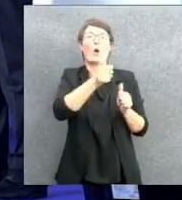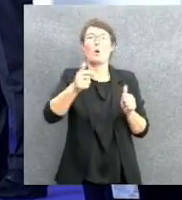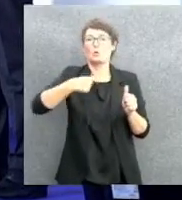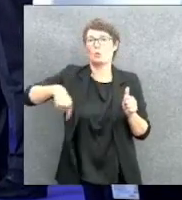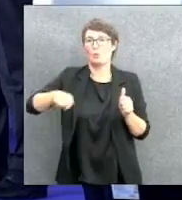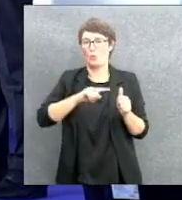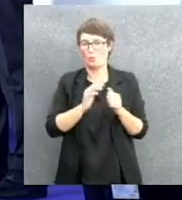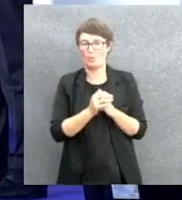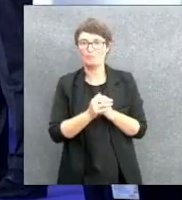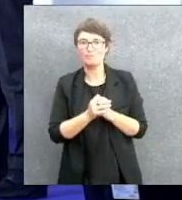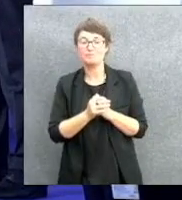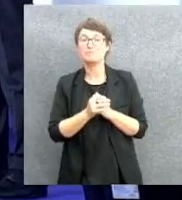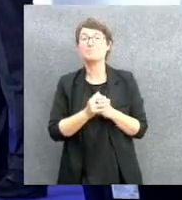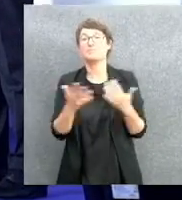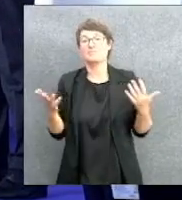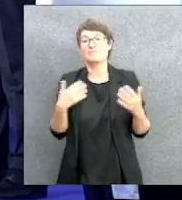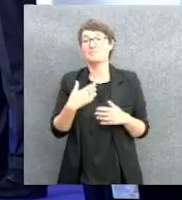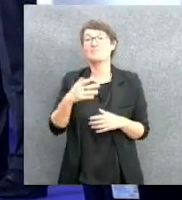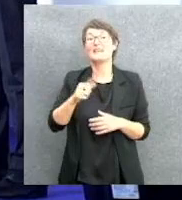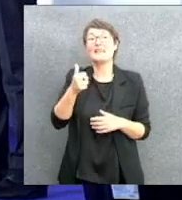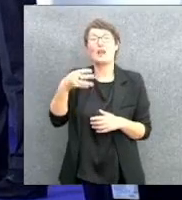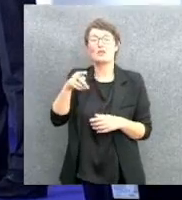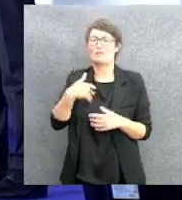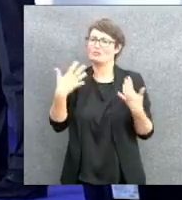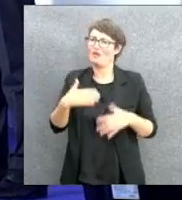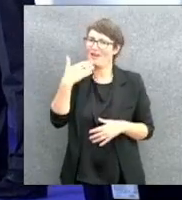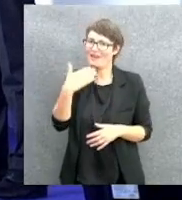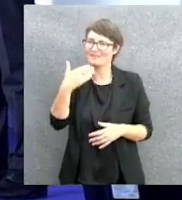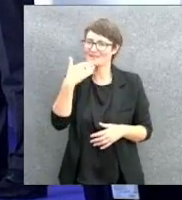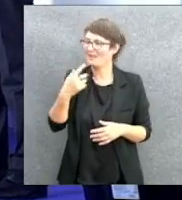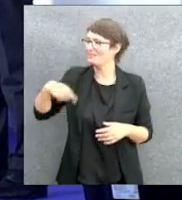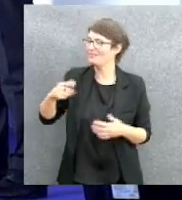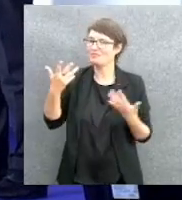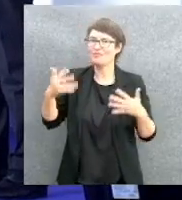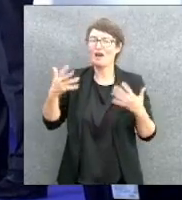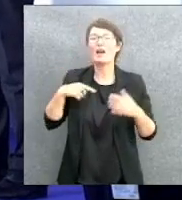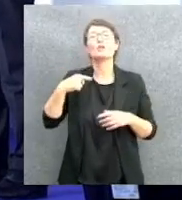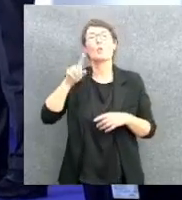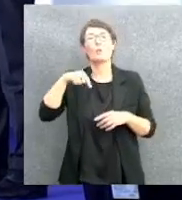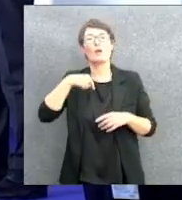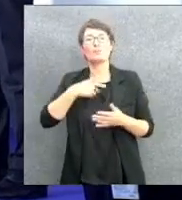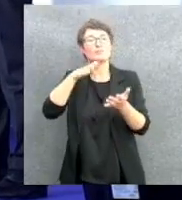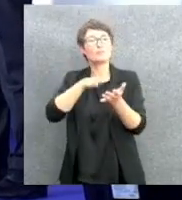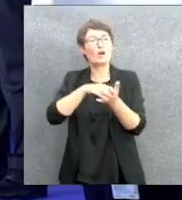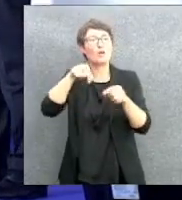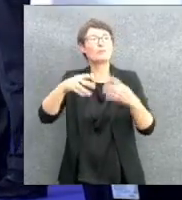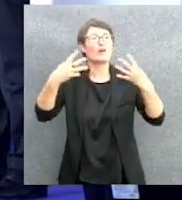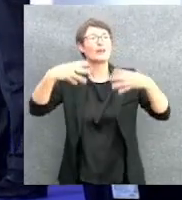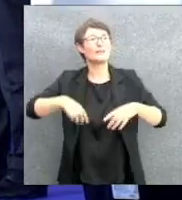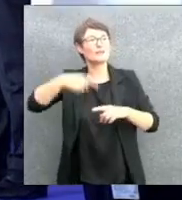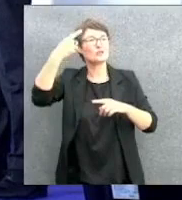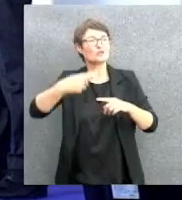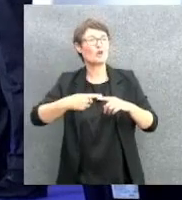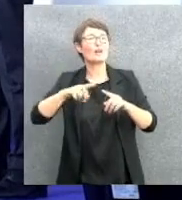Mileno, è stato straringraziato, stracitato, aggiungo i miei complimenti per l'organizzazione di questa giornata, per la sua dedizione.